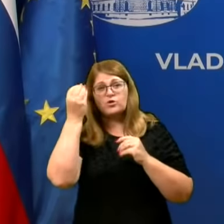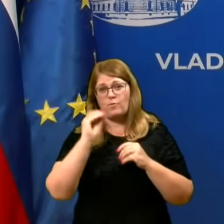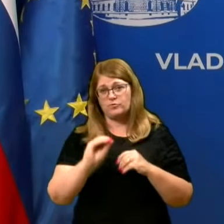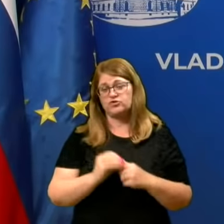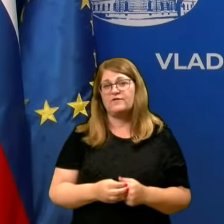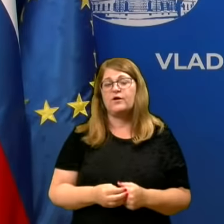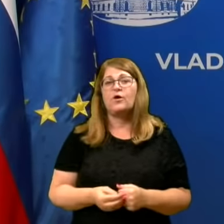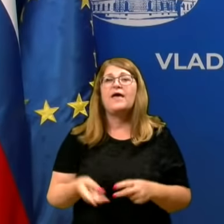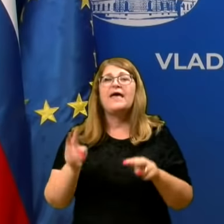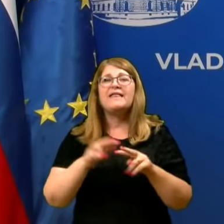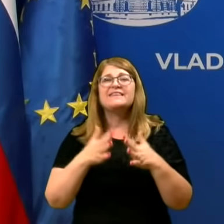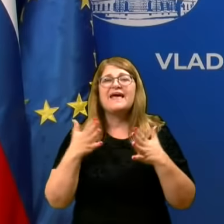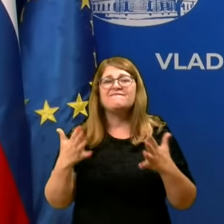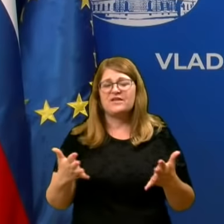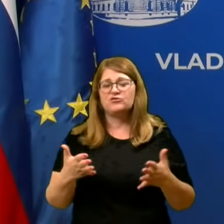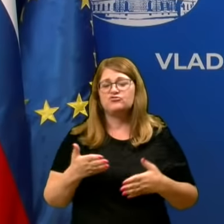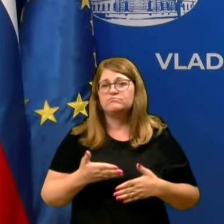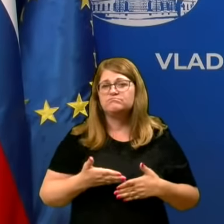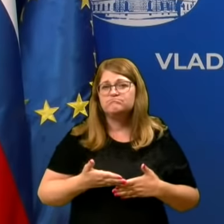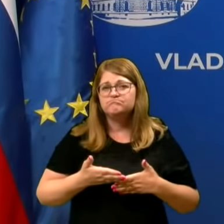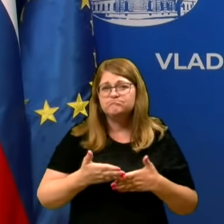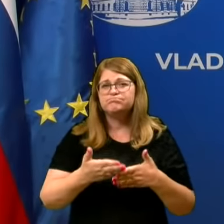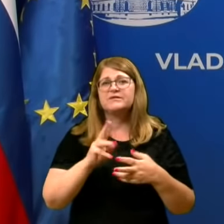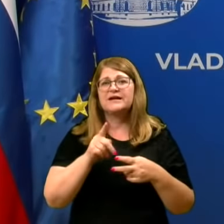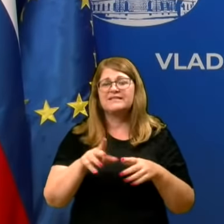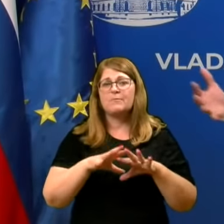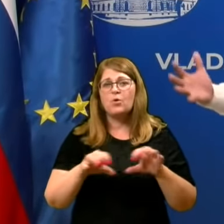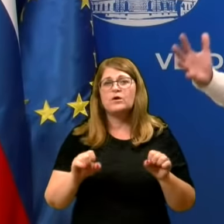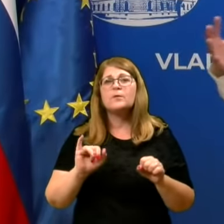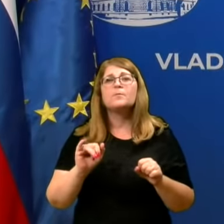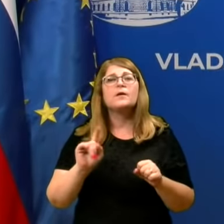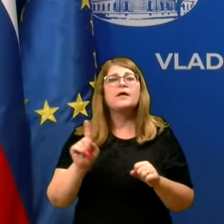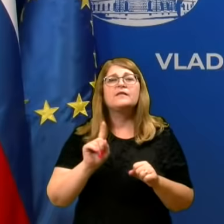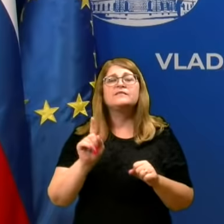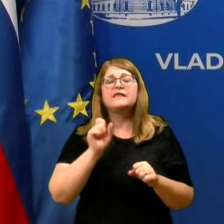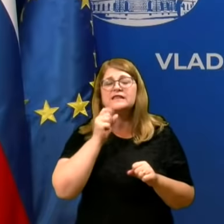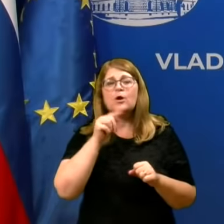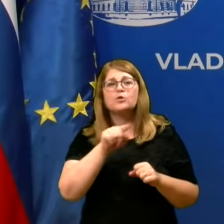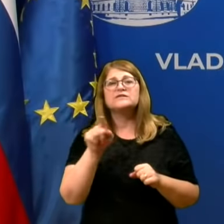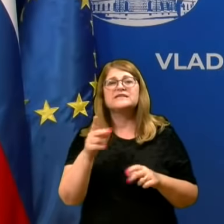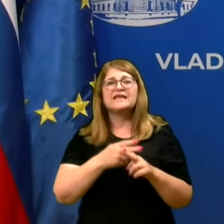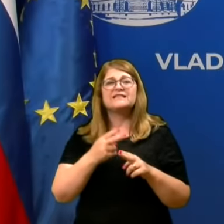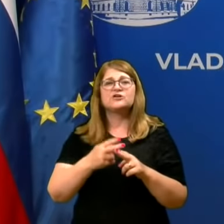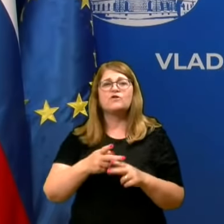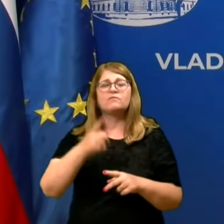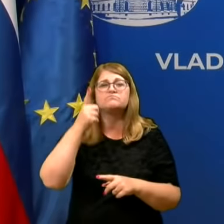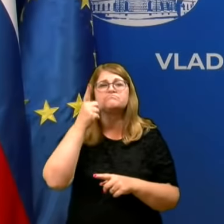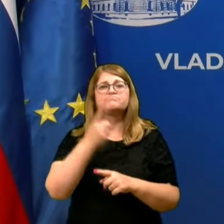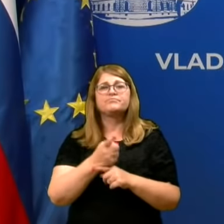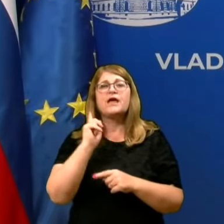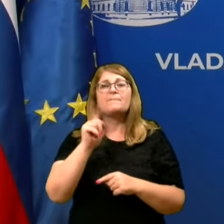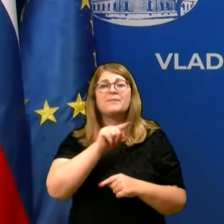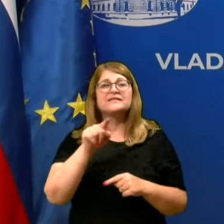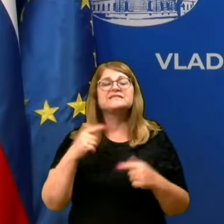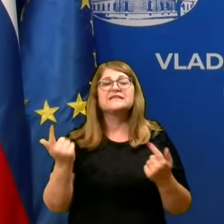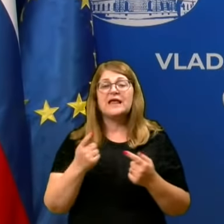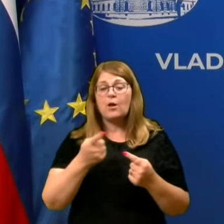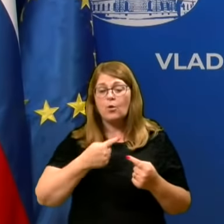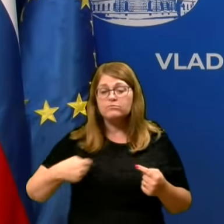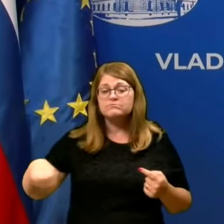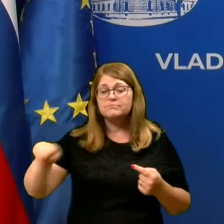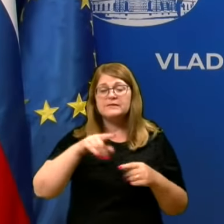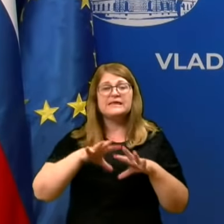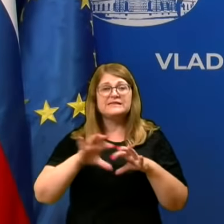Največji doprinos vseh te ukrepi ne bo nikoli tisti, ki država naredi na populacijo, ampak tisti, ki lahko skupnost